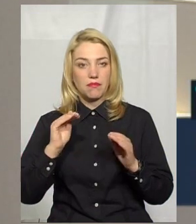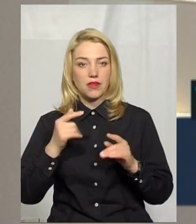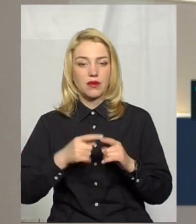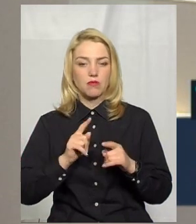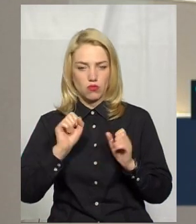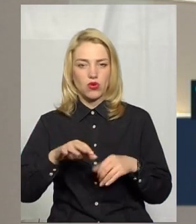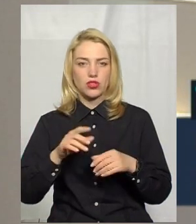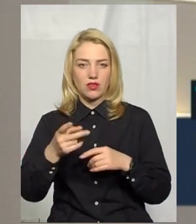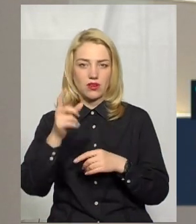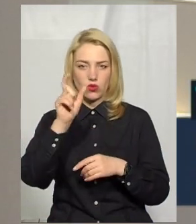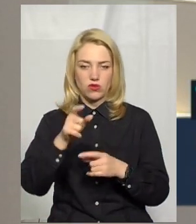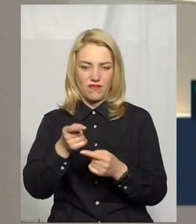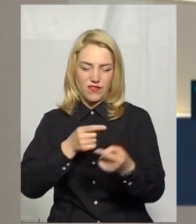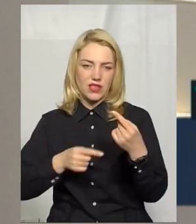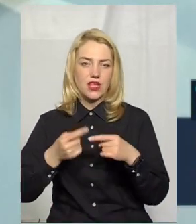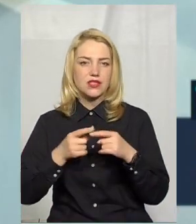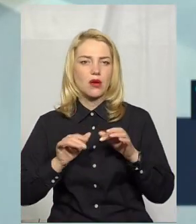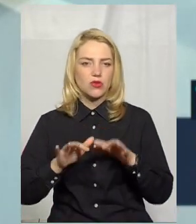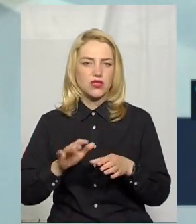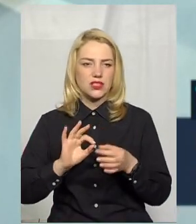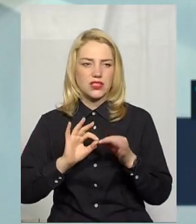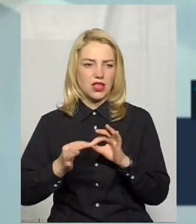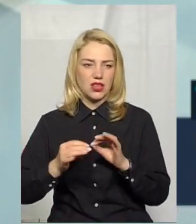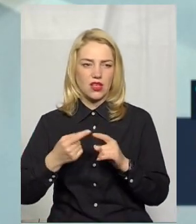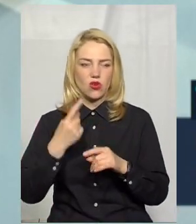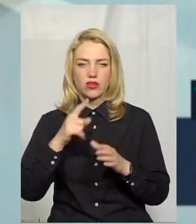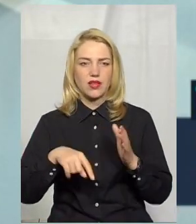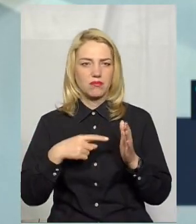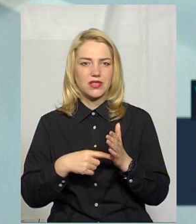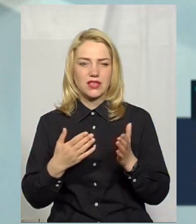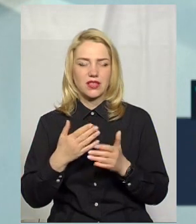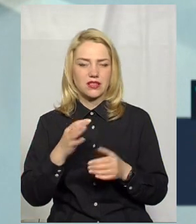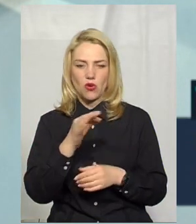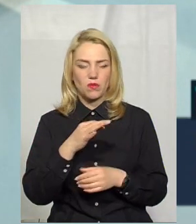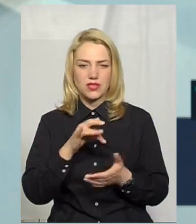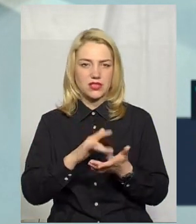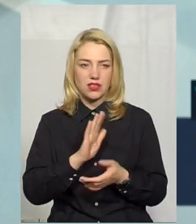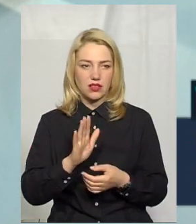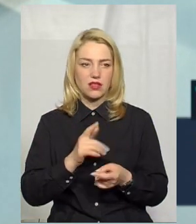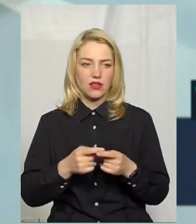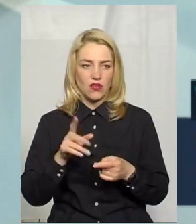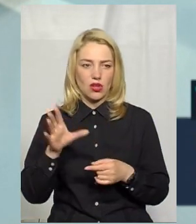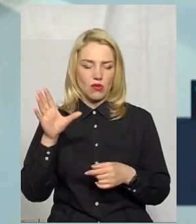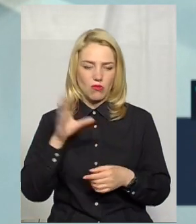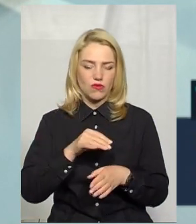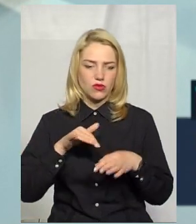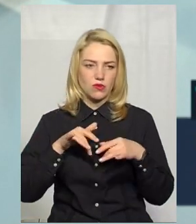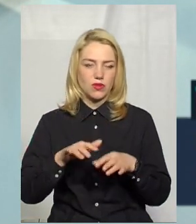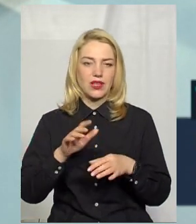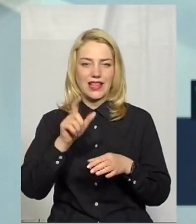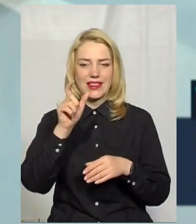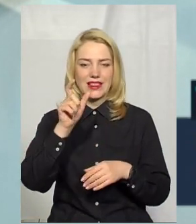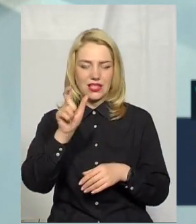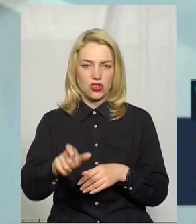дуже складна, якщо я не помиляюсь, це одне тільки місто, якесь в Україні, при чому це не обласний центр От вони пройшли повністю процедуру і депутати